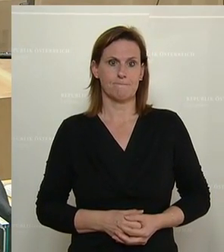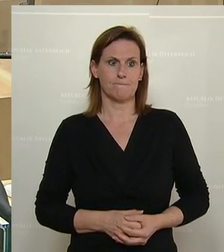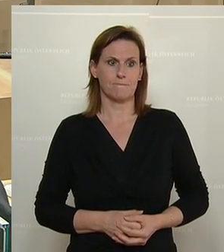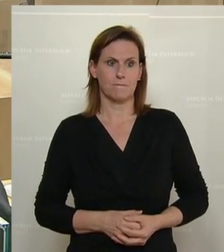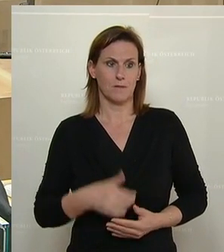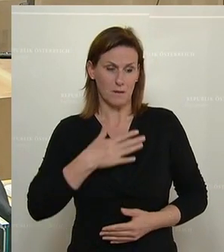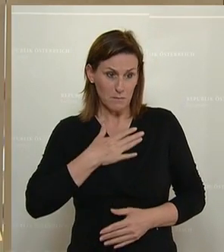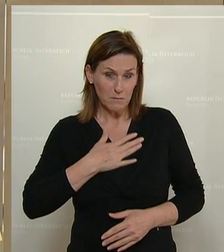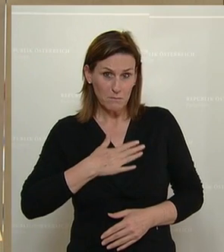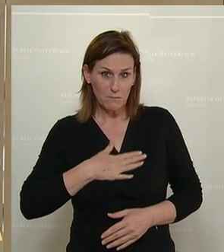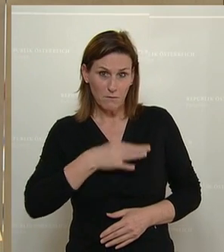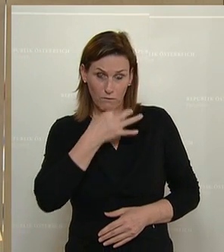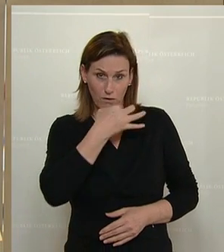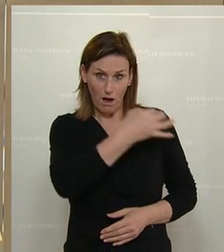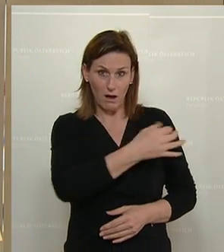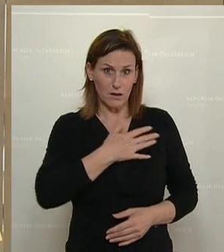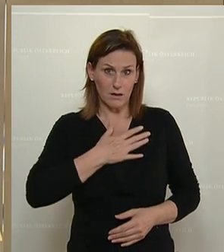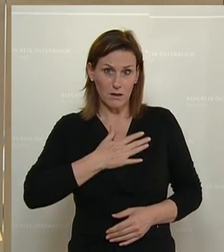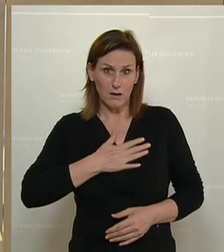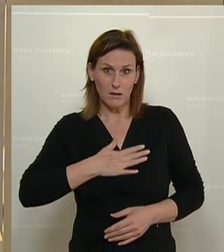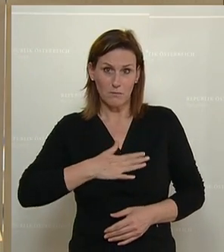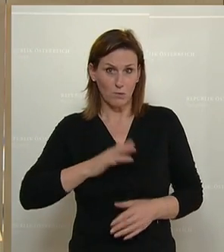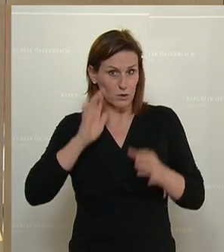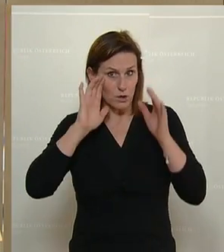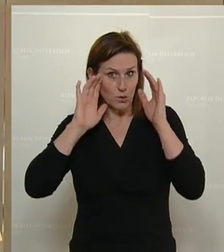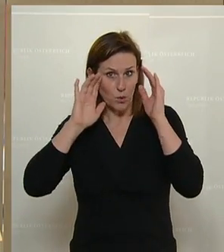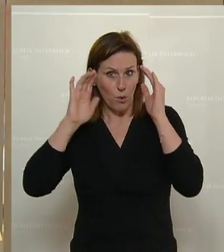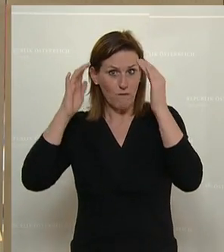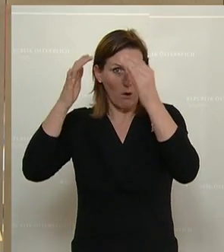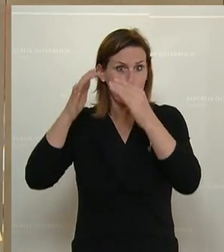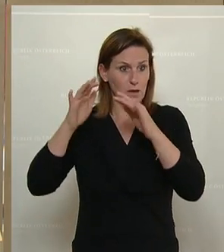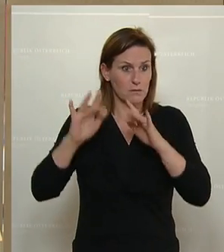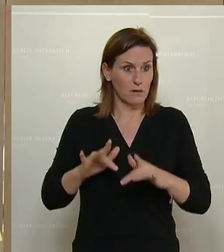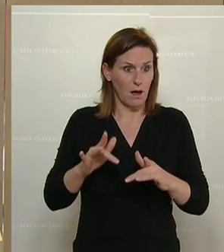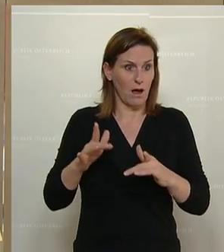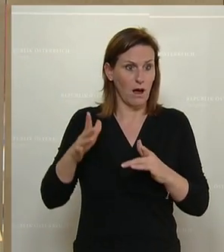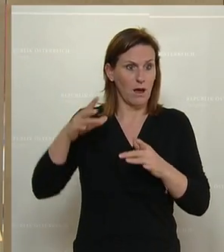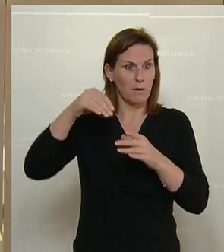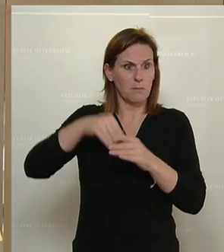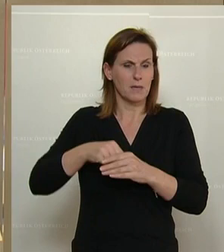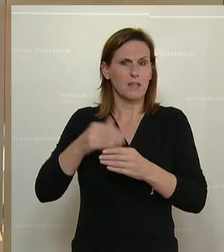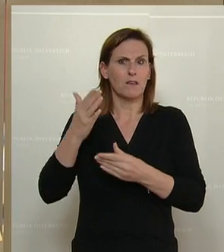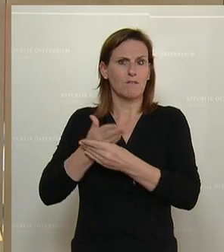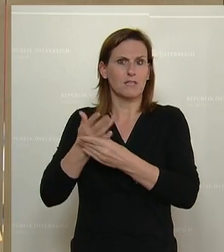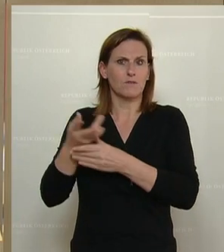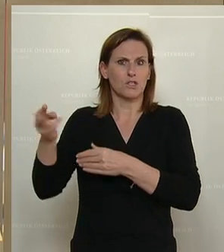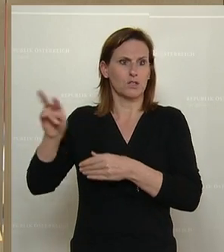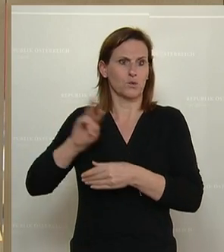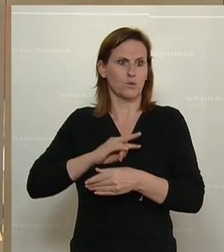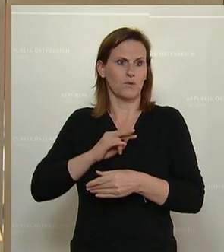Wollen Sie eigentlich, die ÖVP beteiligt sich mit Zwischenrufen, aber nicht